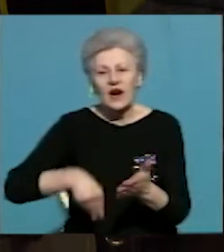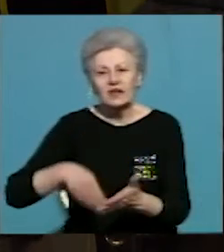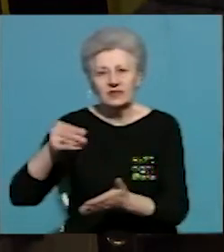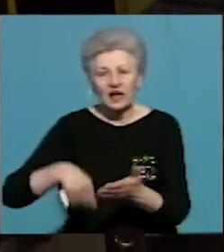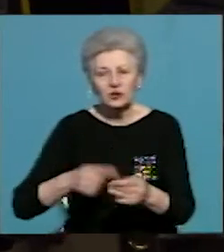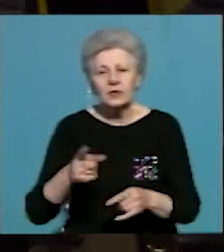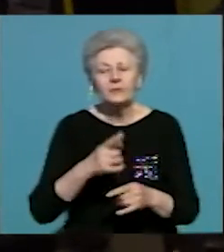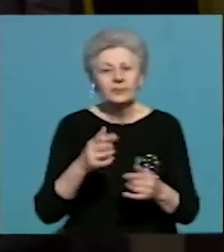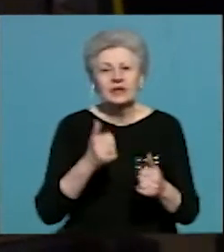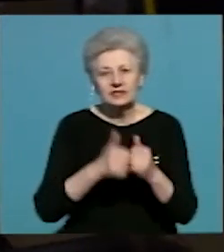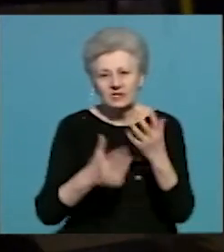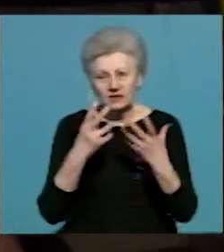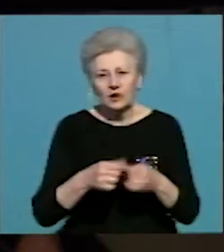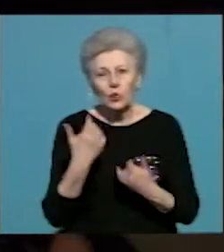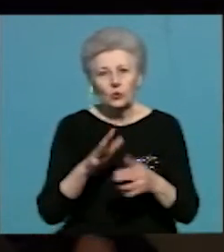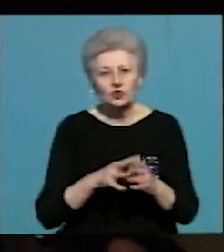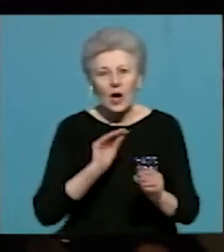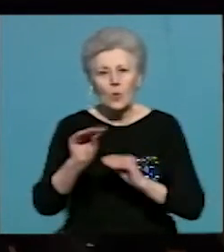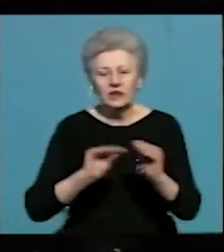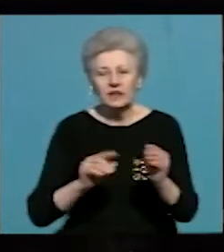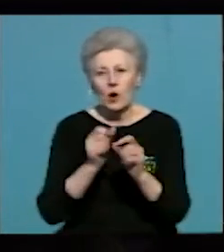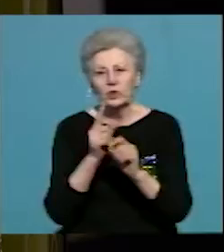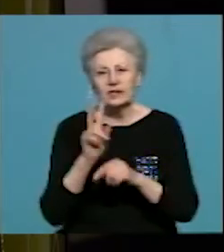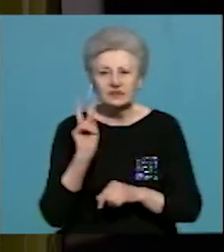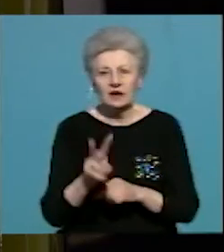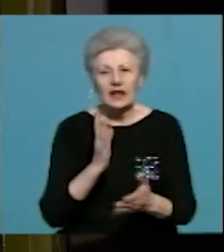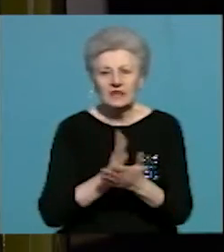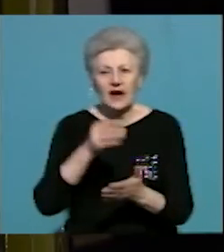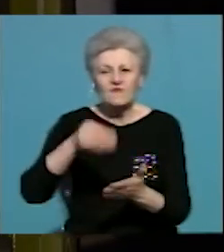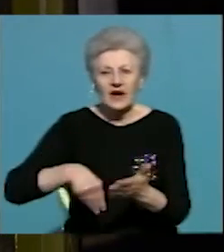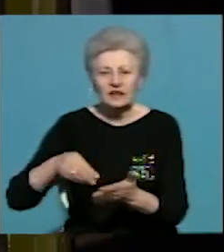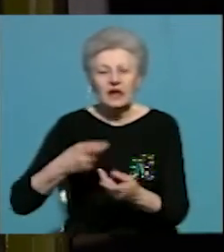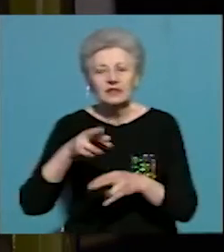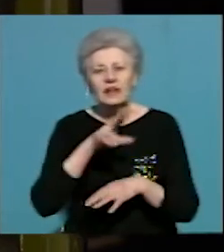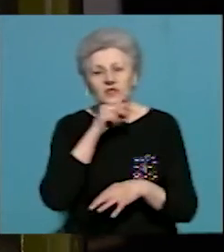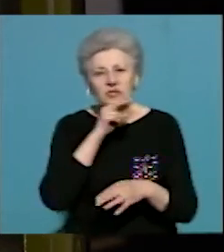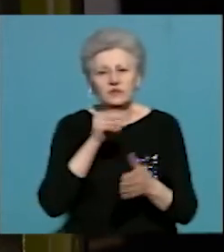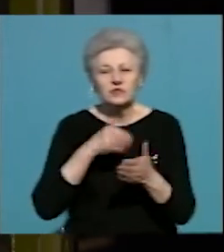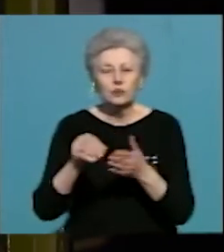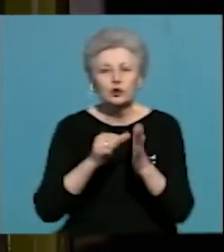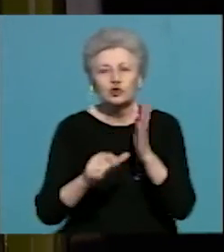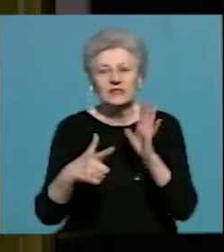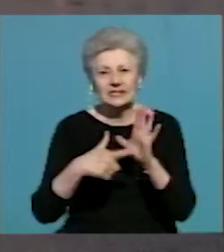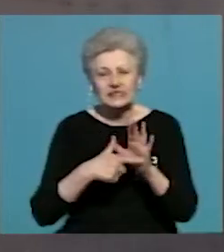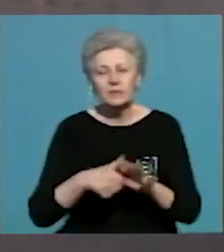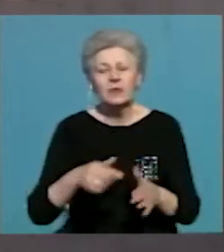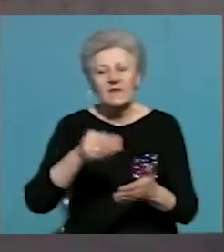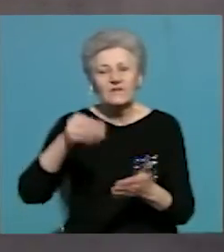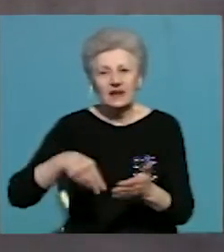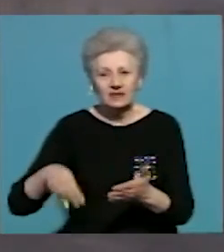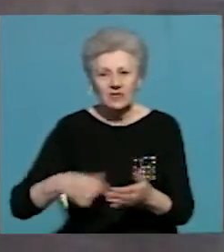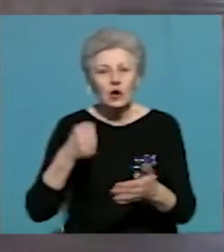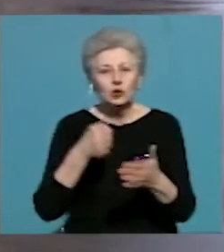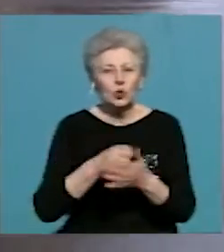Стаціонарними валідаторами вже обладнали 11 тролейбусів. Нагадаємо, для чернівців закупили 67 стаціонарних валідаторів. Зараз до